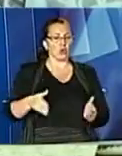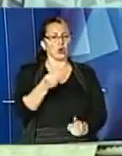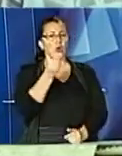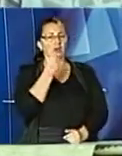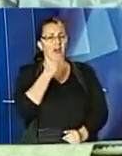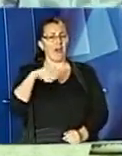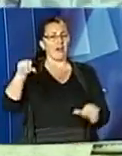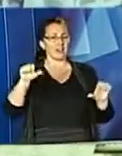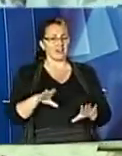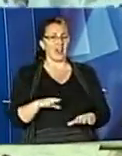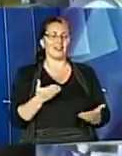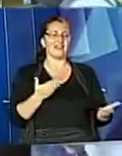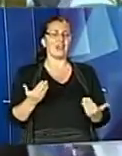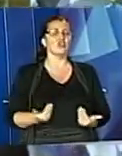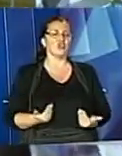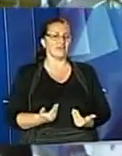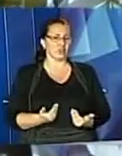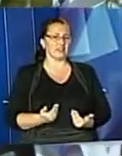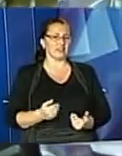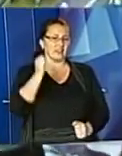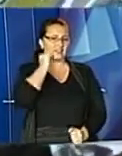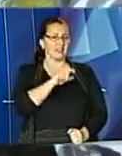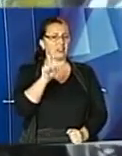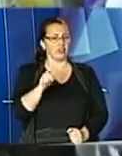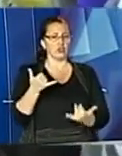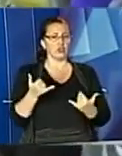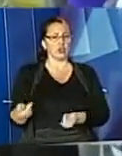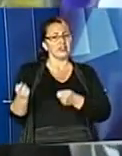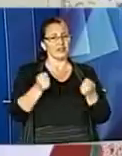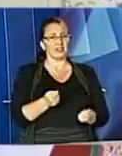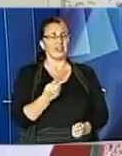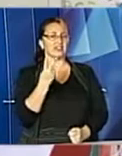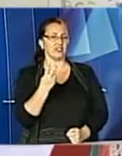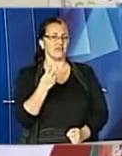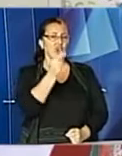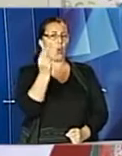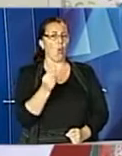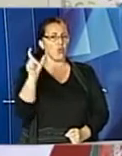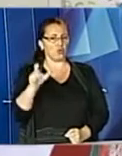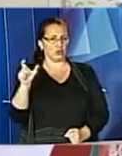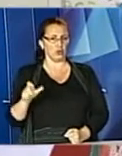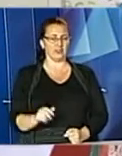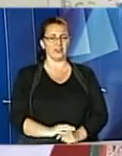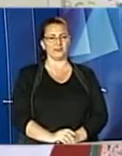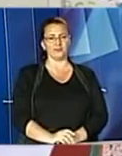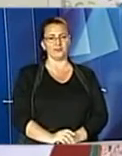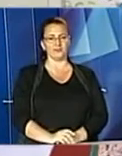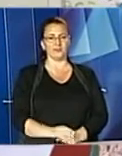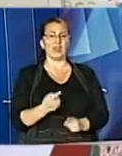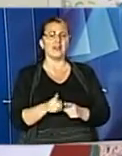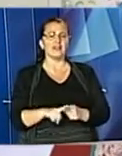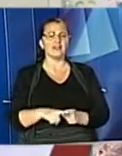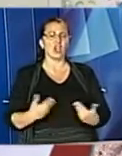кімнатах, де живуть старенькі. Сьогодні подарунки принесли дві львівські художниці. Квіти – це радість, це життя, це